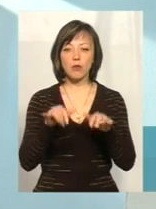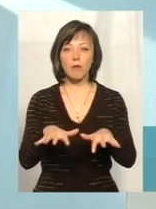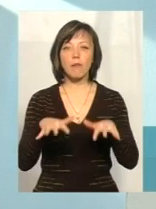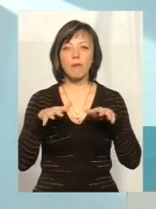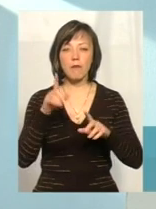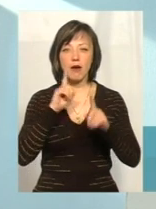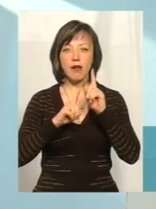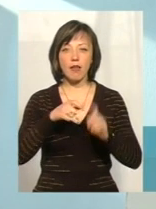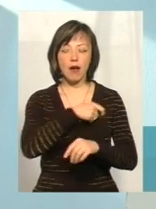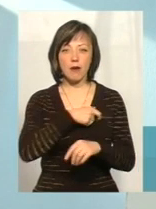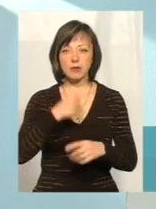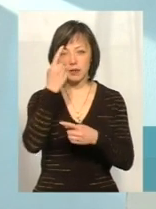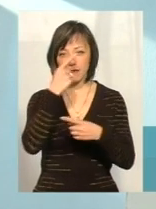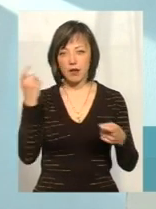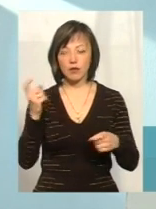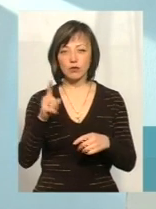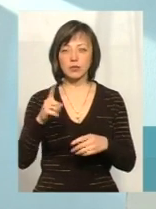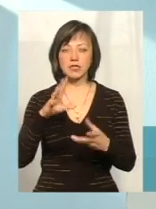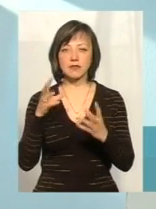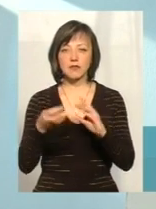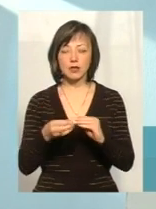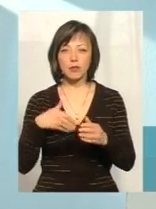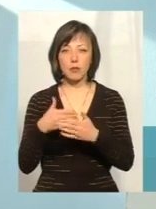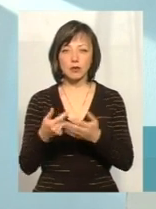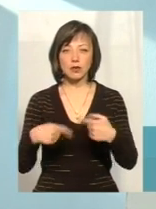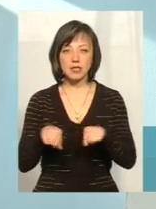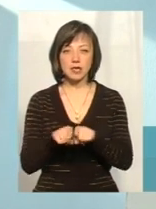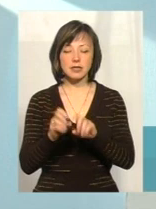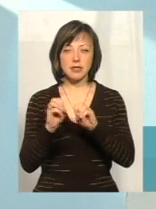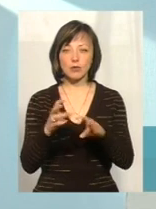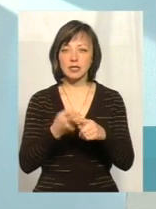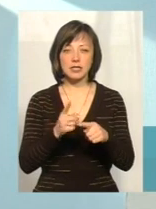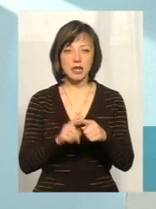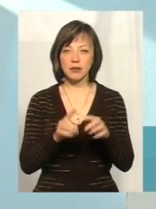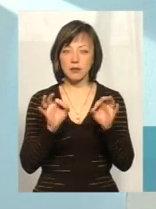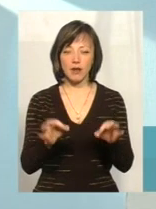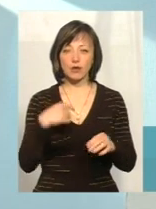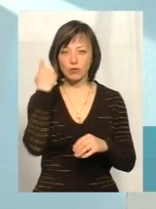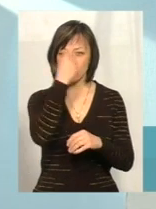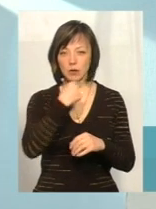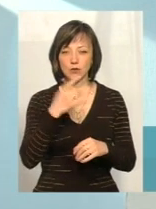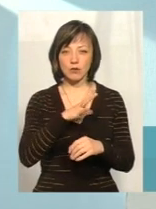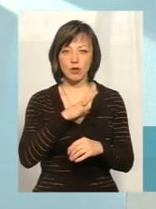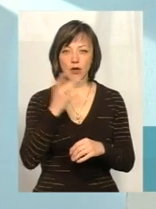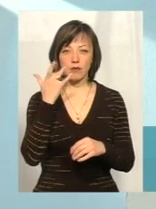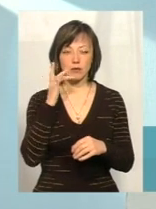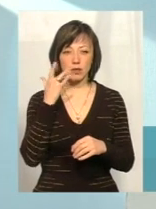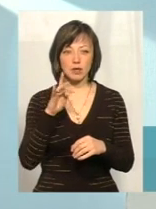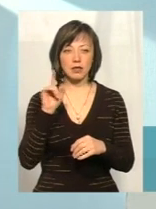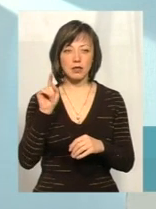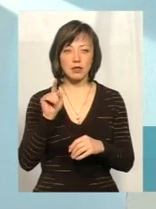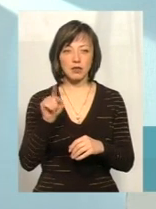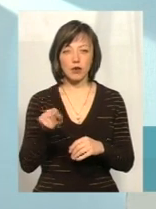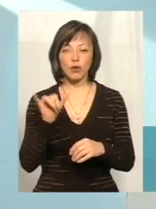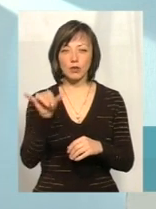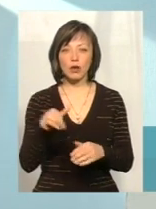заявляли, що там томові звіти громадські організації здають, це не є правда. Я особисто була в США, так